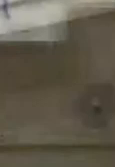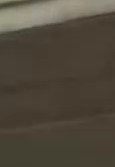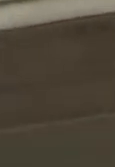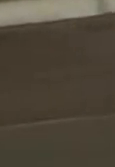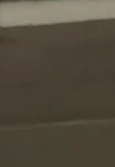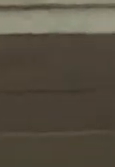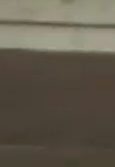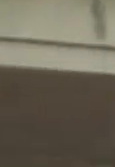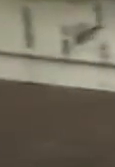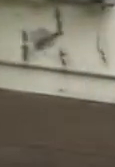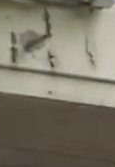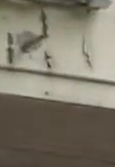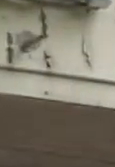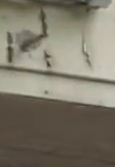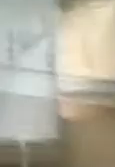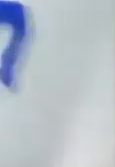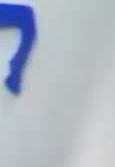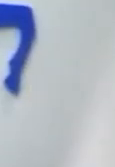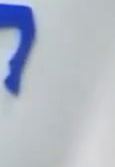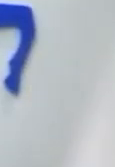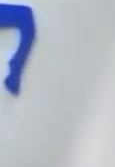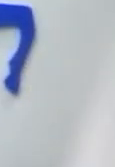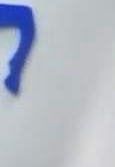Metals banka Vaša banka